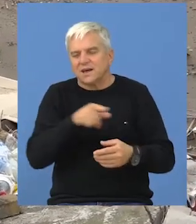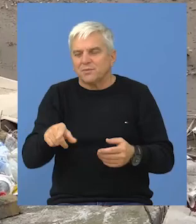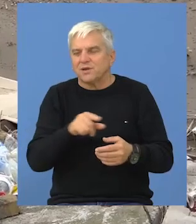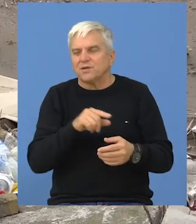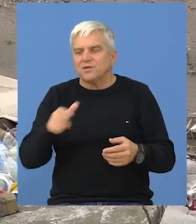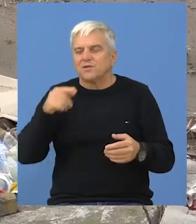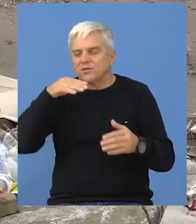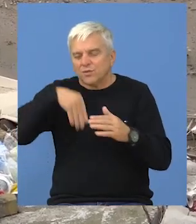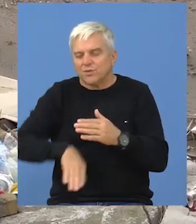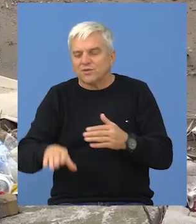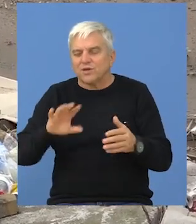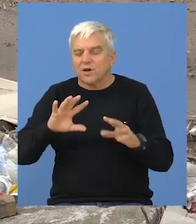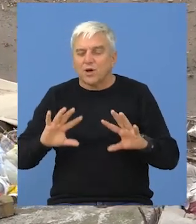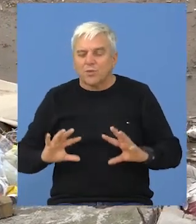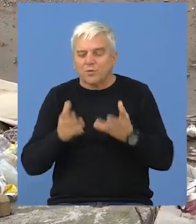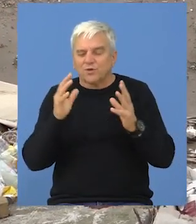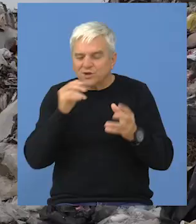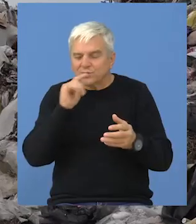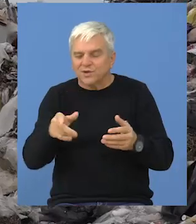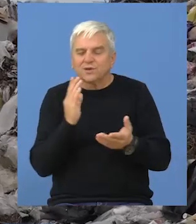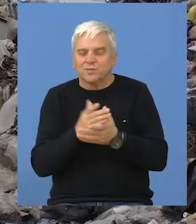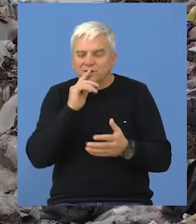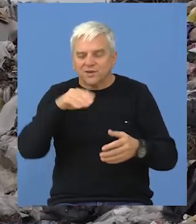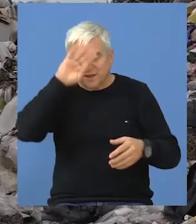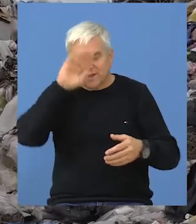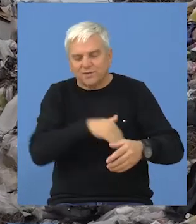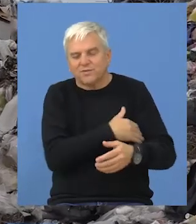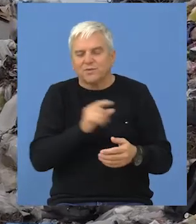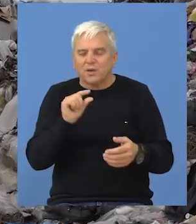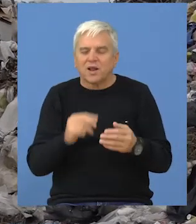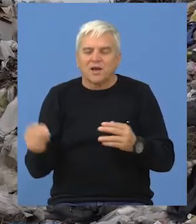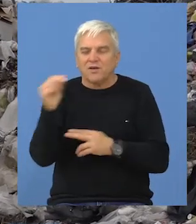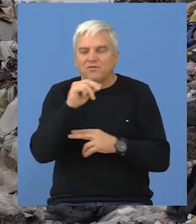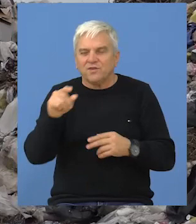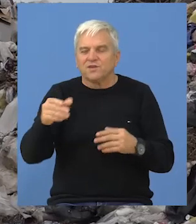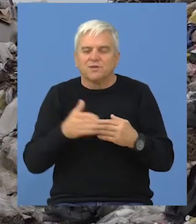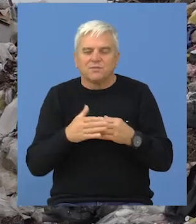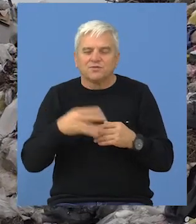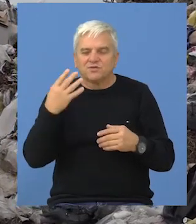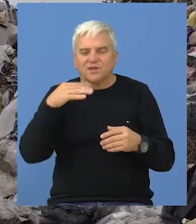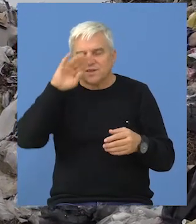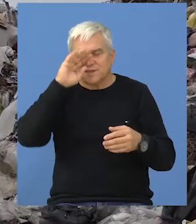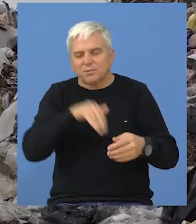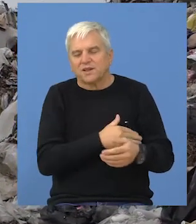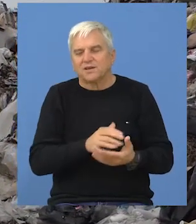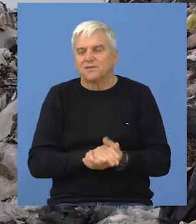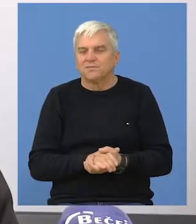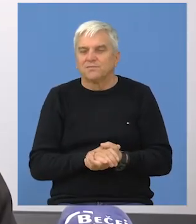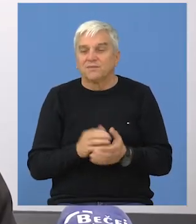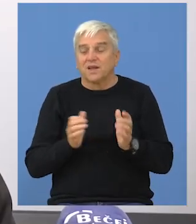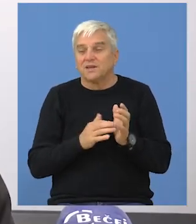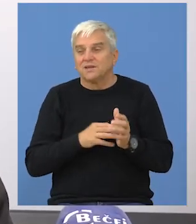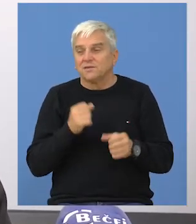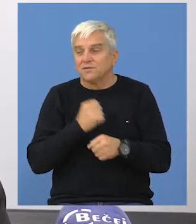Celsijusovih, dok je u području zahvaćenom manjim požarom ta temperatura bila nešto viša, oko 40 stepeni.